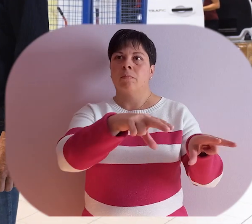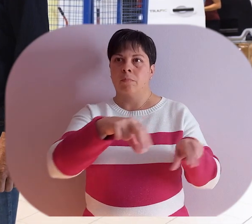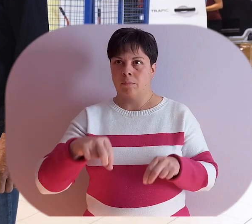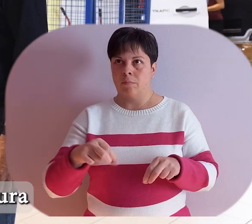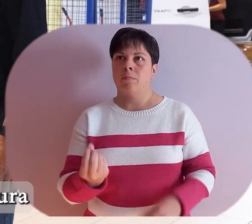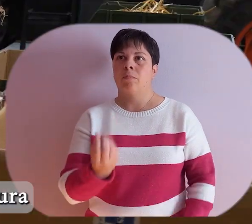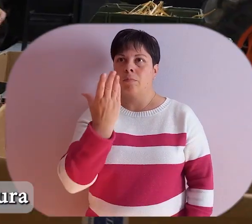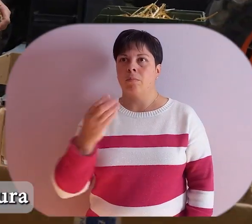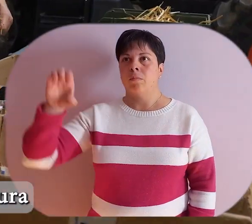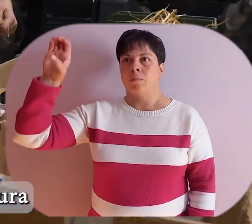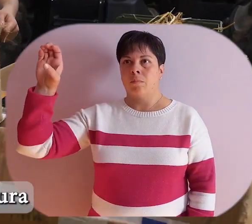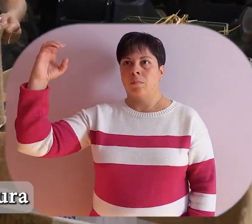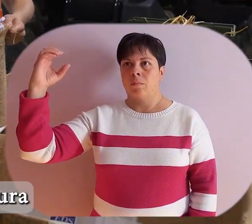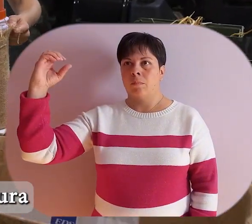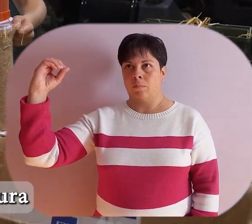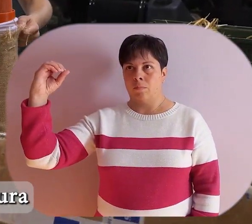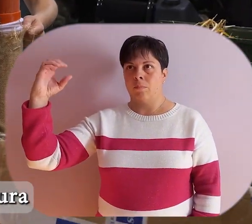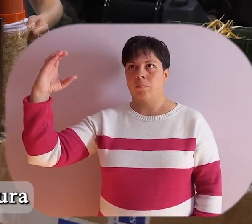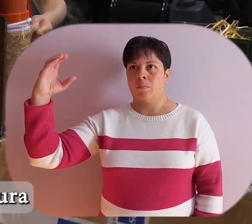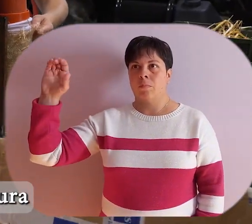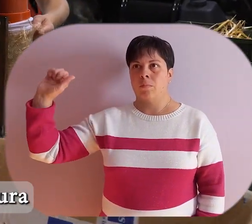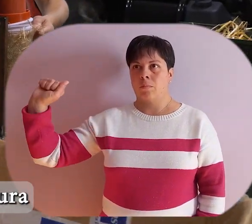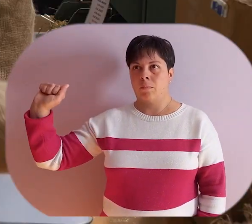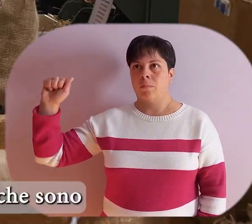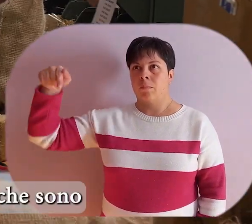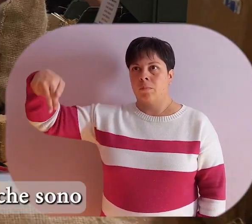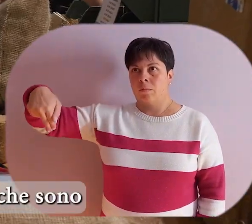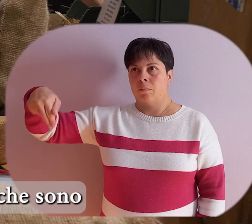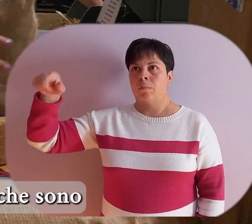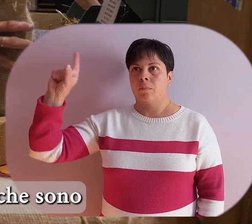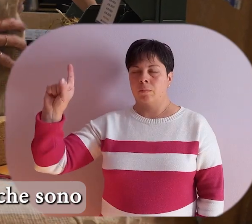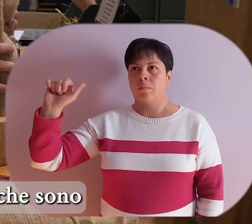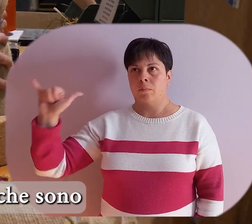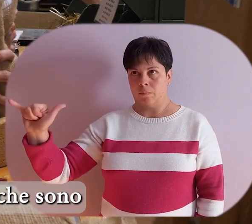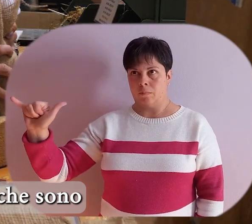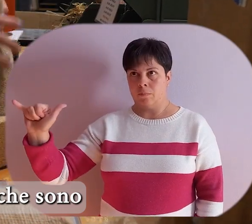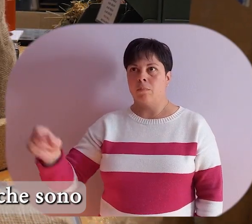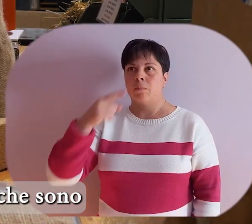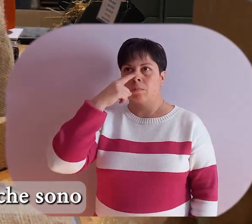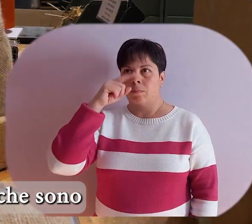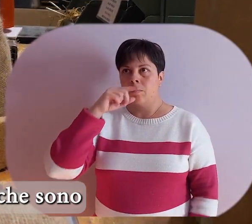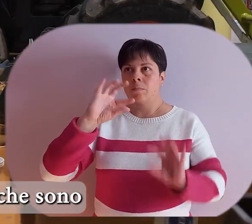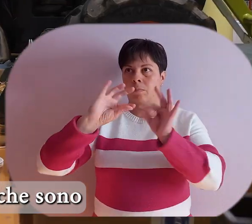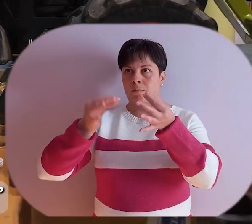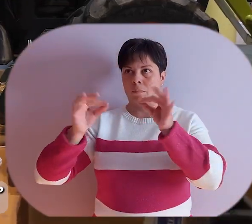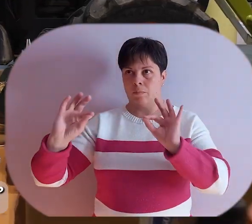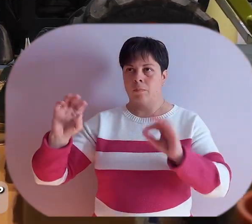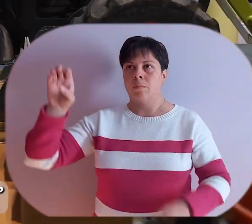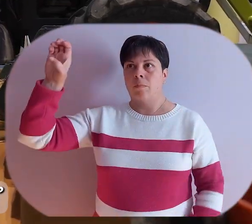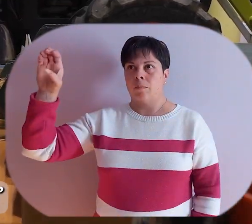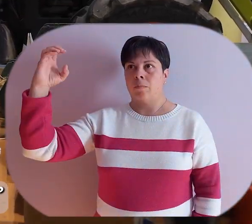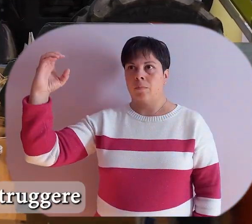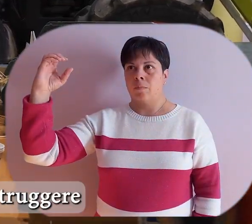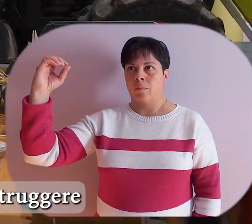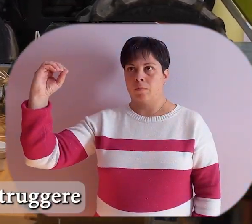per un'azienda che si occupa di agricoltura. produciamo gli eco-candy che sono caramelle